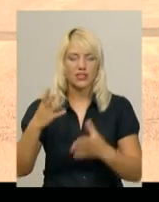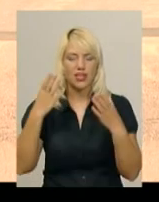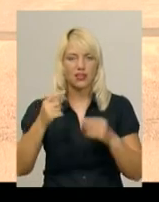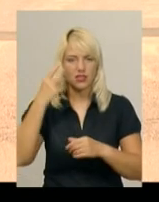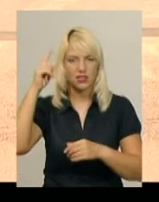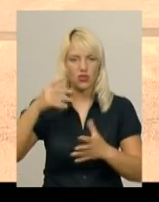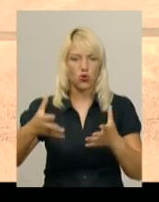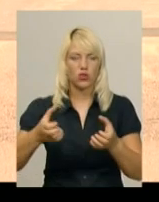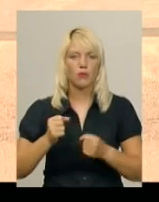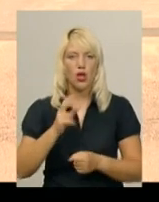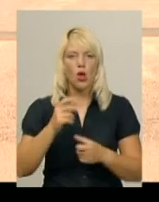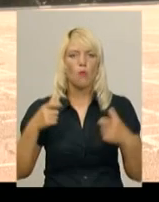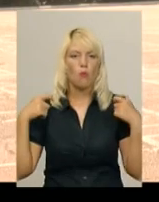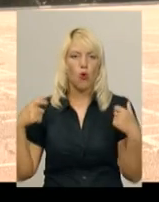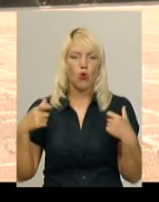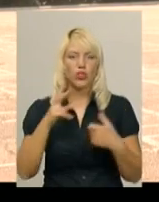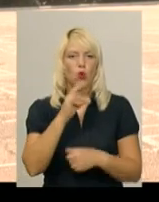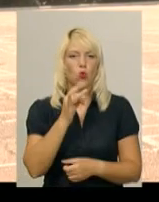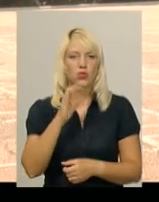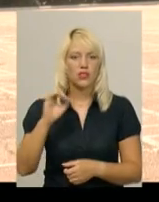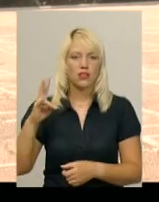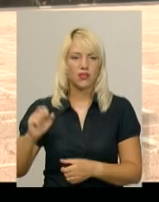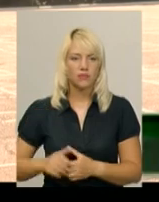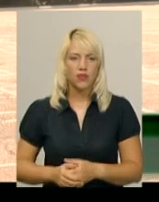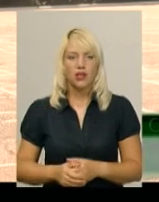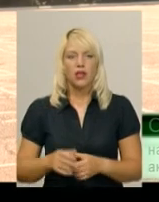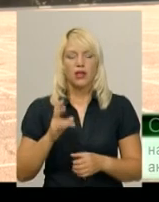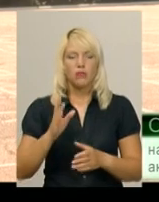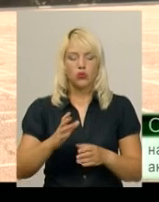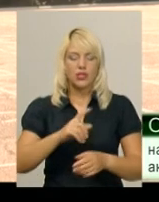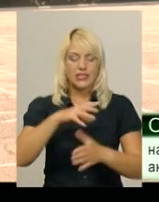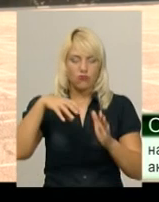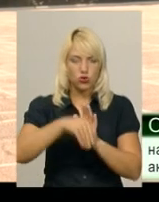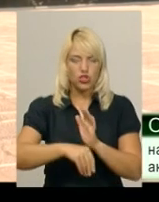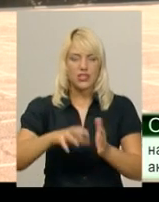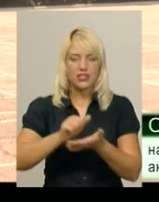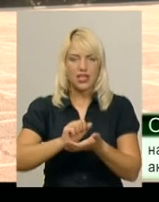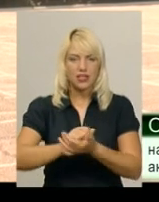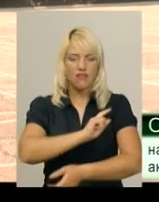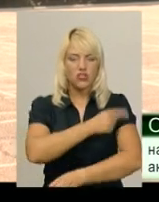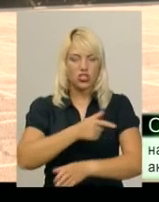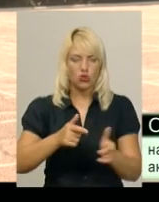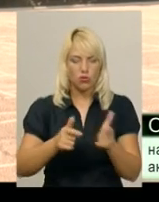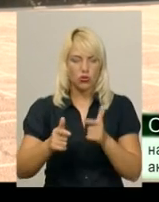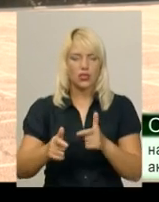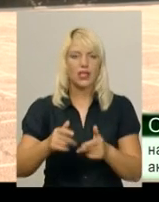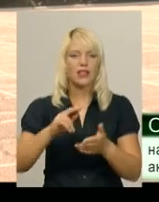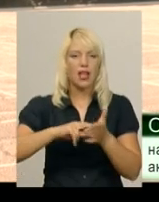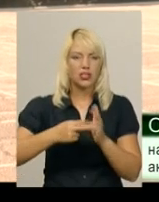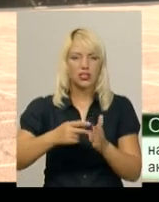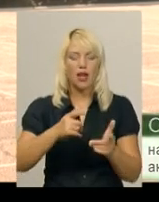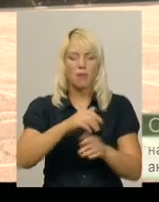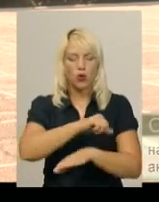отримає курсантські погони. В програму підготовки включені заняття з фізичної підготовки, заняття з тактики прикордонної служби,